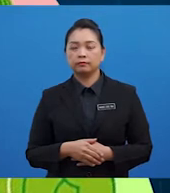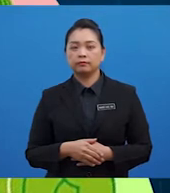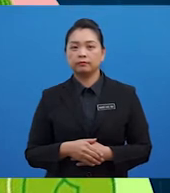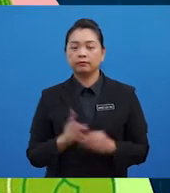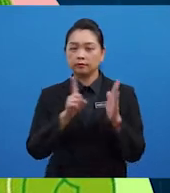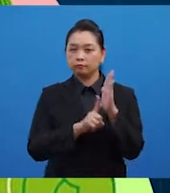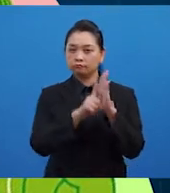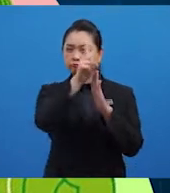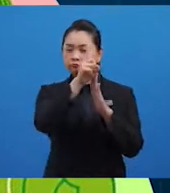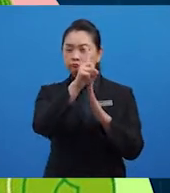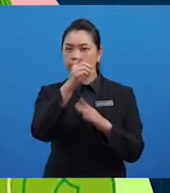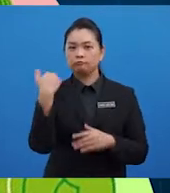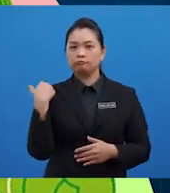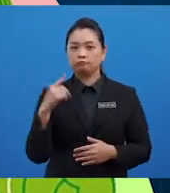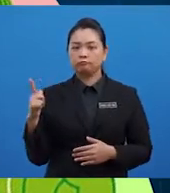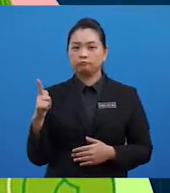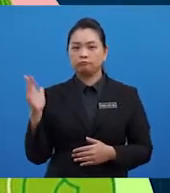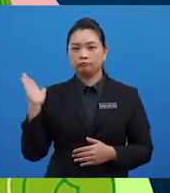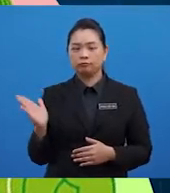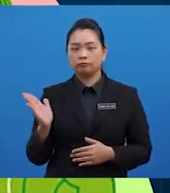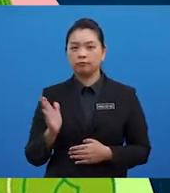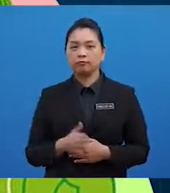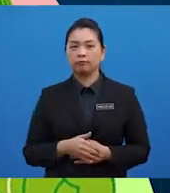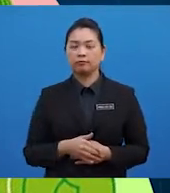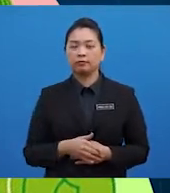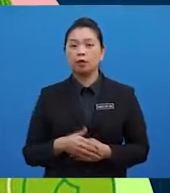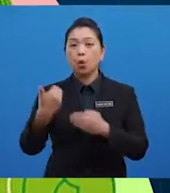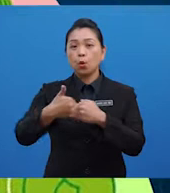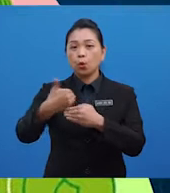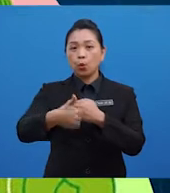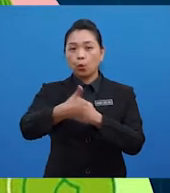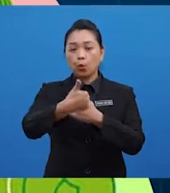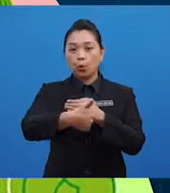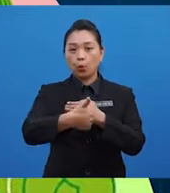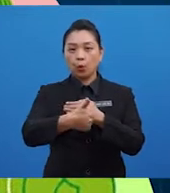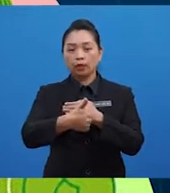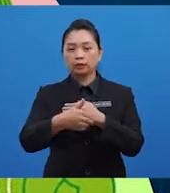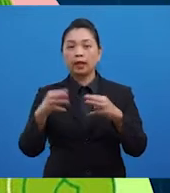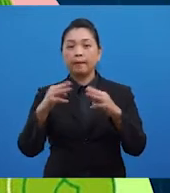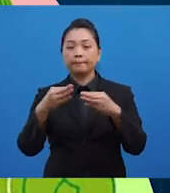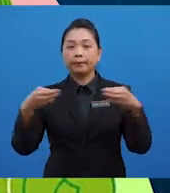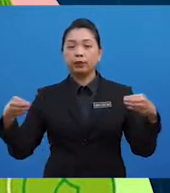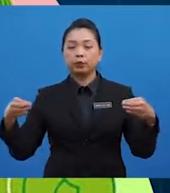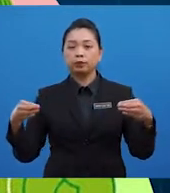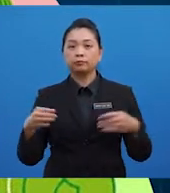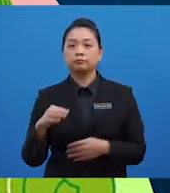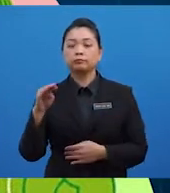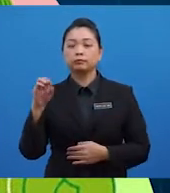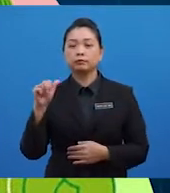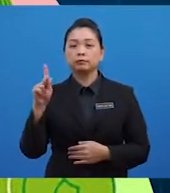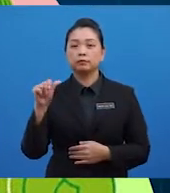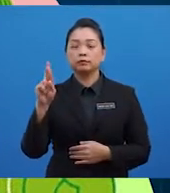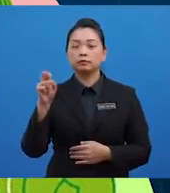tinggi adalah seperti roti putih, roti canai, bihun, makaroni goreng,